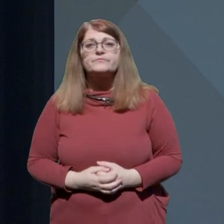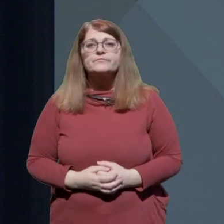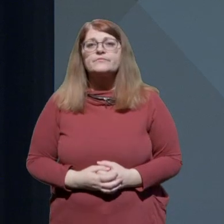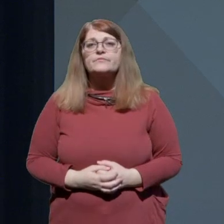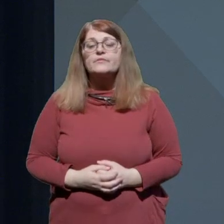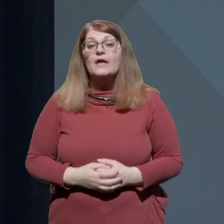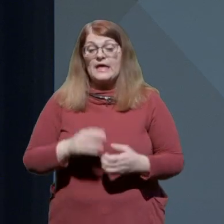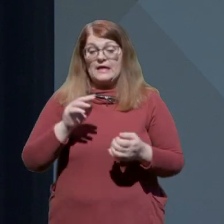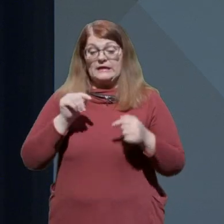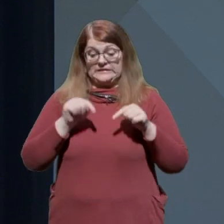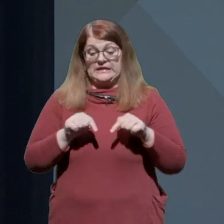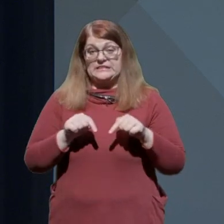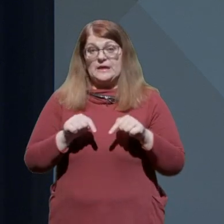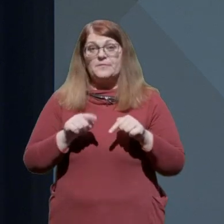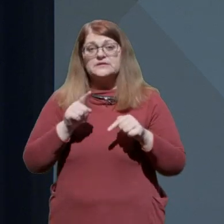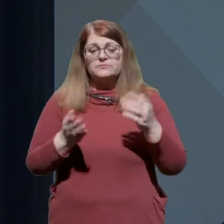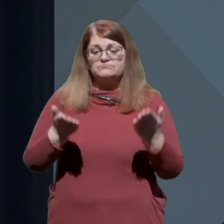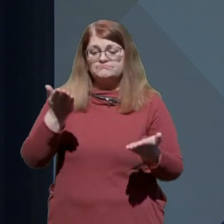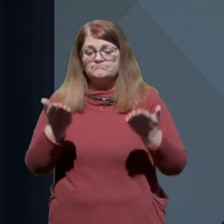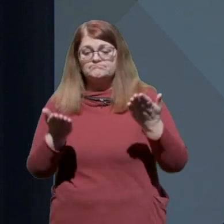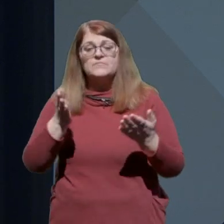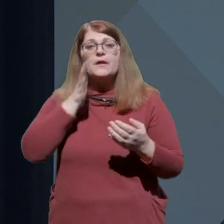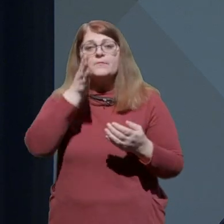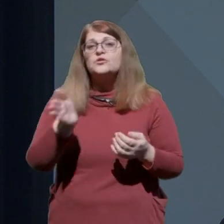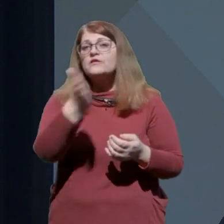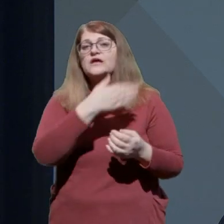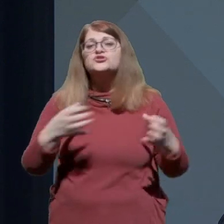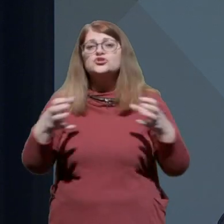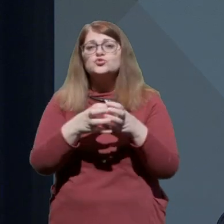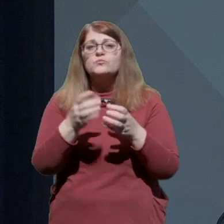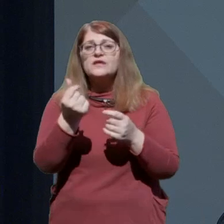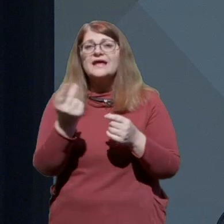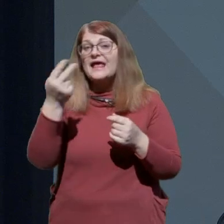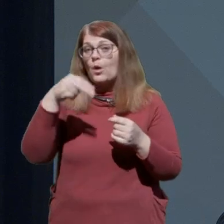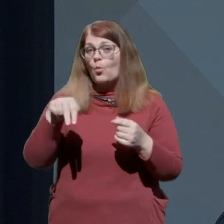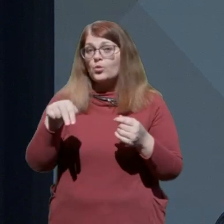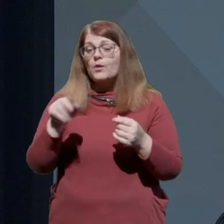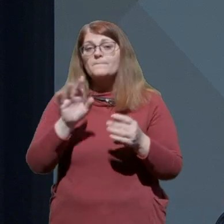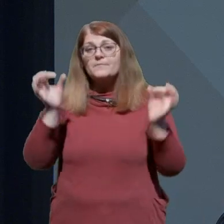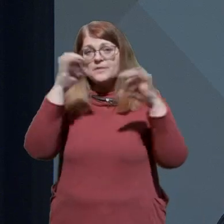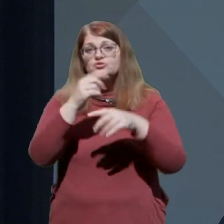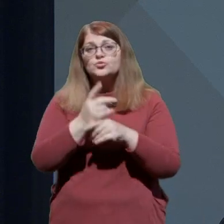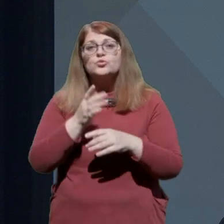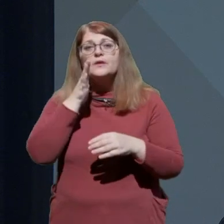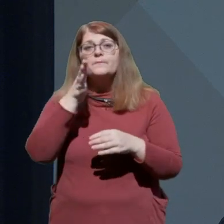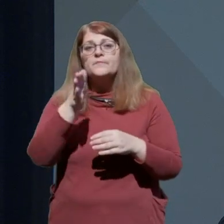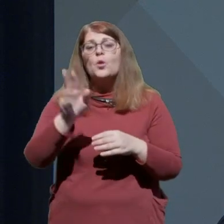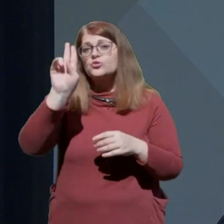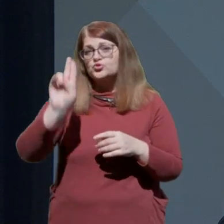Prav na tej točki se danes tehta prihodnost naše skupne valute evra, pa žal tudi prihodnost unije.